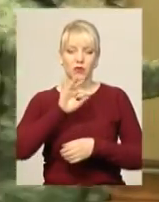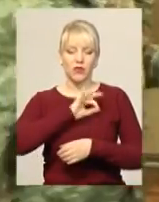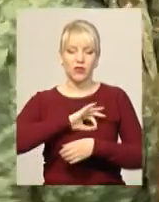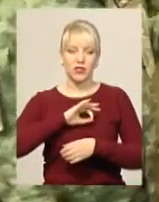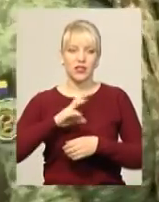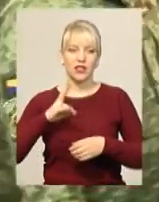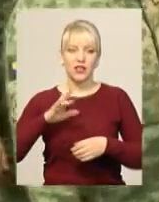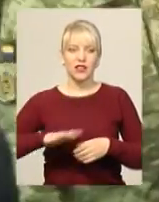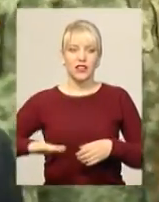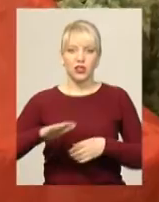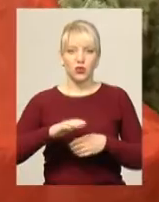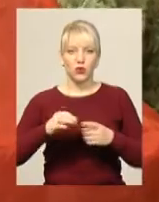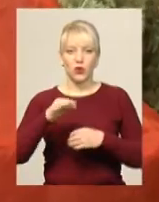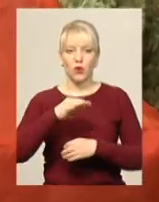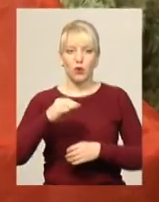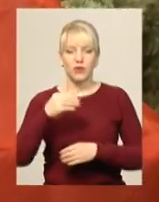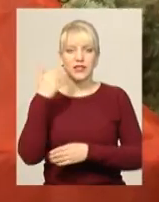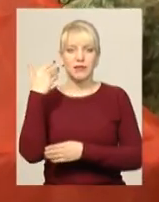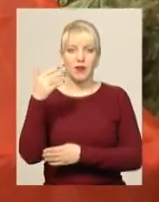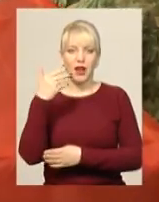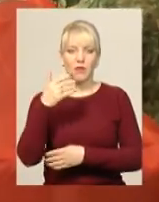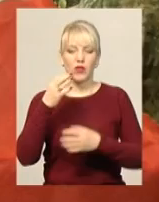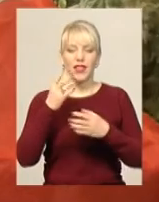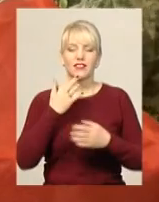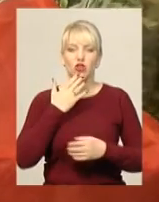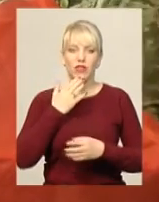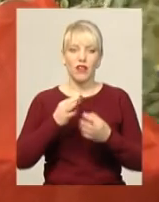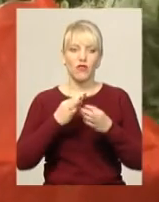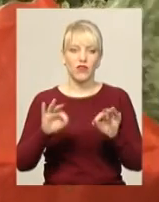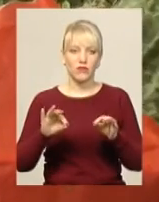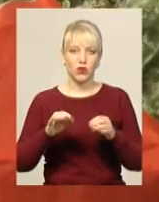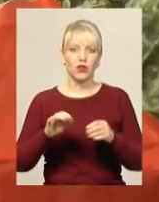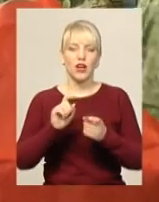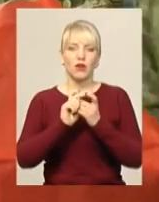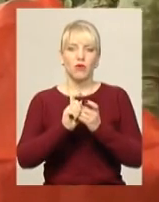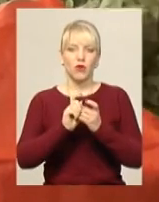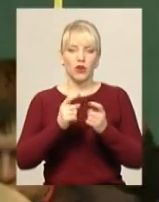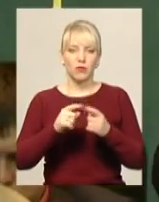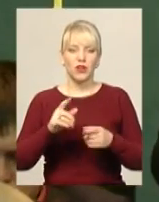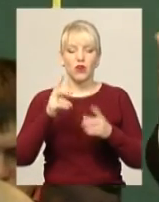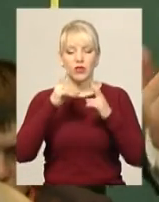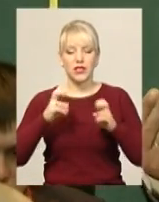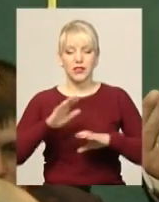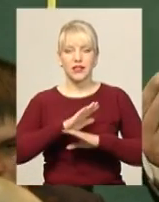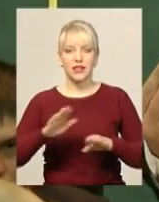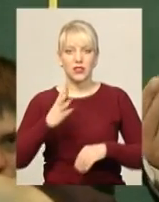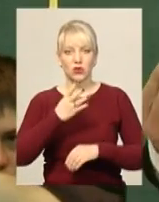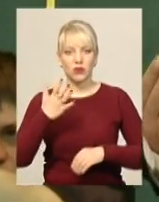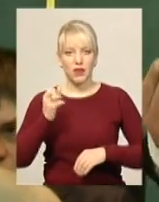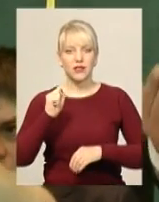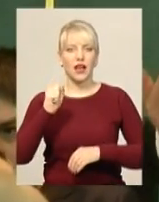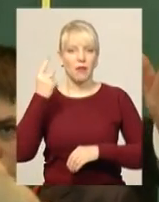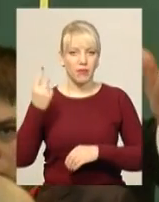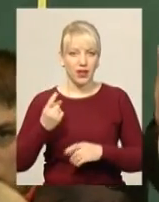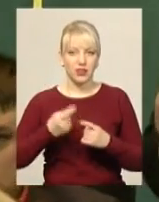території області прапора національно-возвольної боротьби розглянути першим, а не 45-тим. Однак цю пропозицію депутати не підтримали. Після